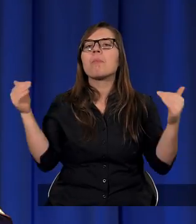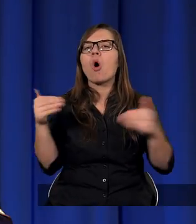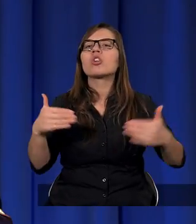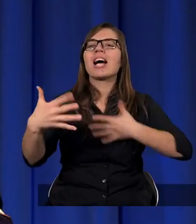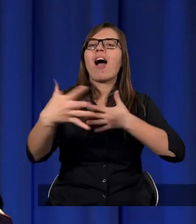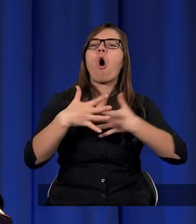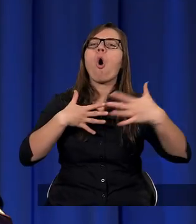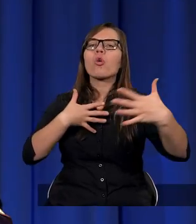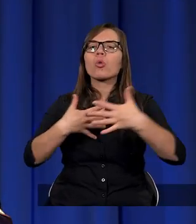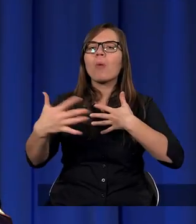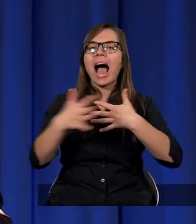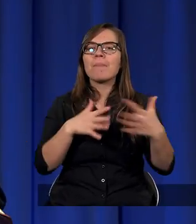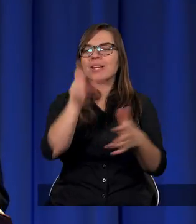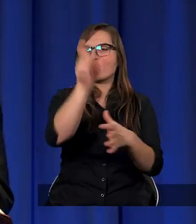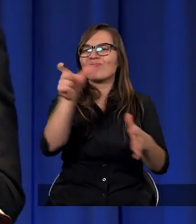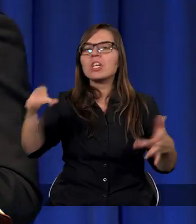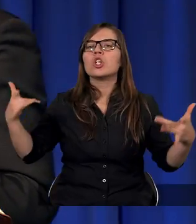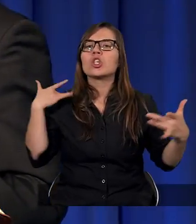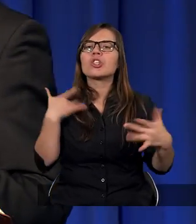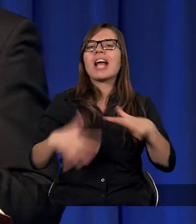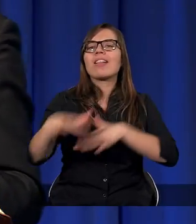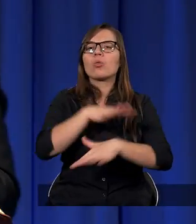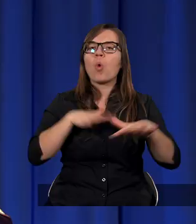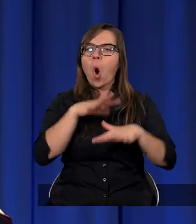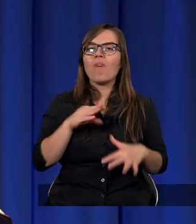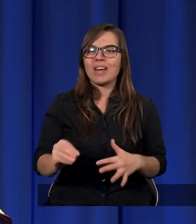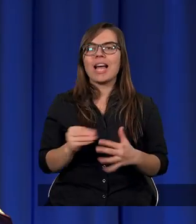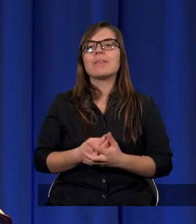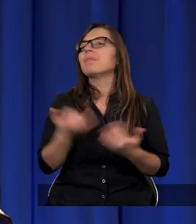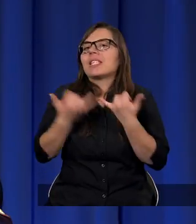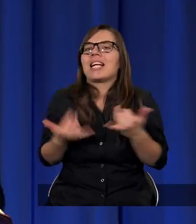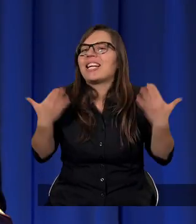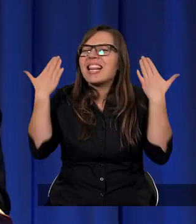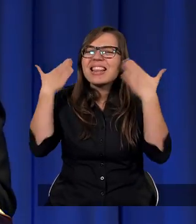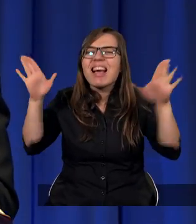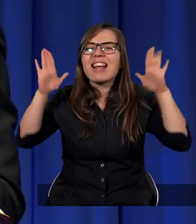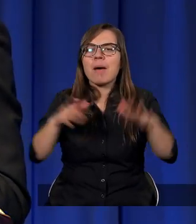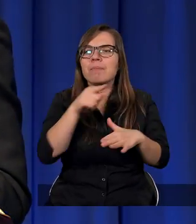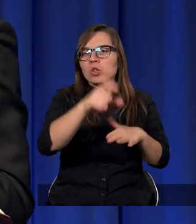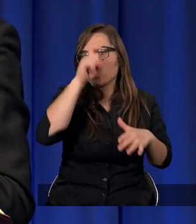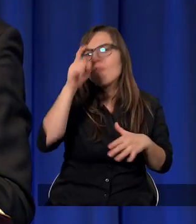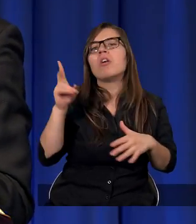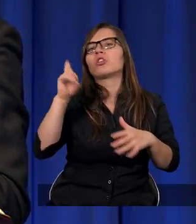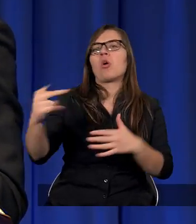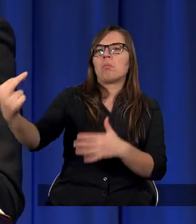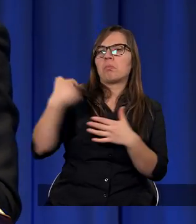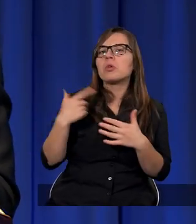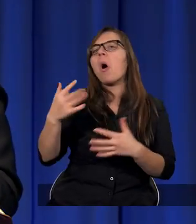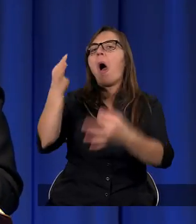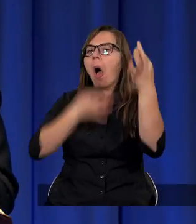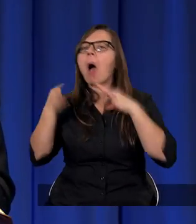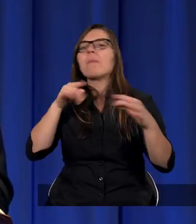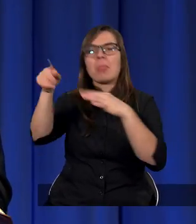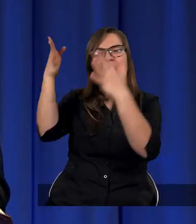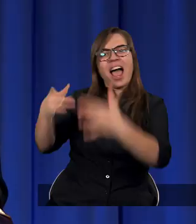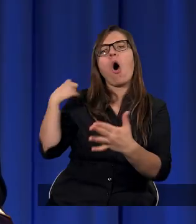osłabić nasze życie duchowe, bo zobaczmy, jeżeli nie znamy jakiegoś człowieka i ktoś przyjdzie do nas i nam będzie coś opowiadał